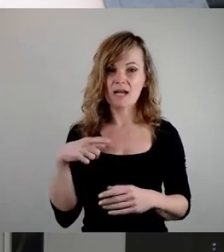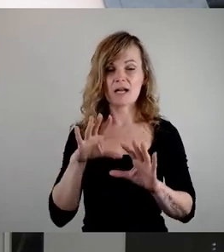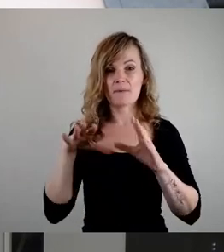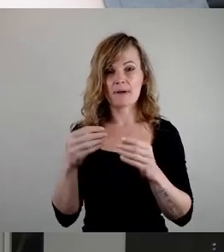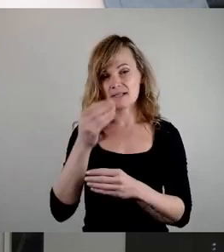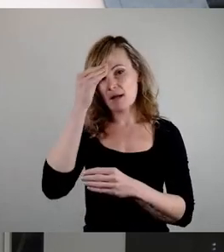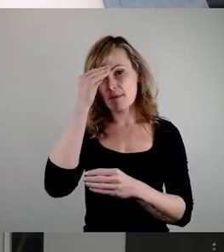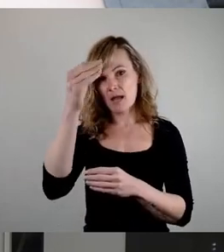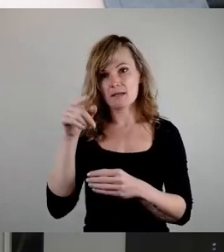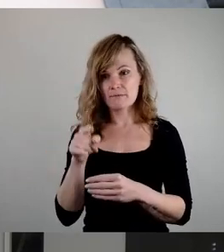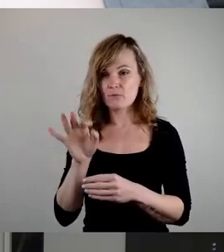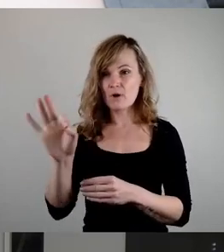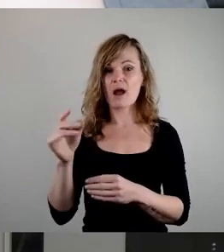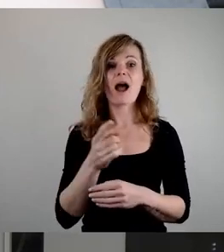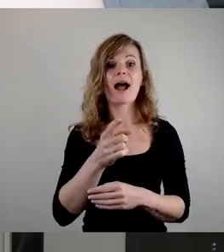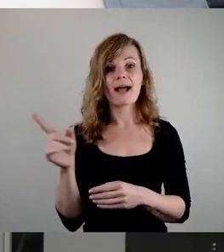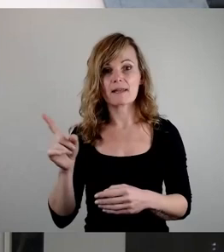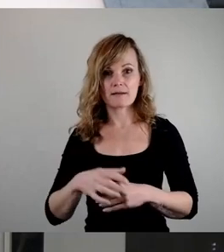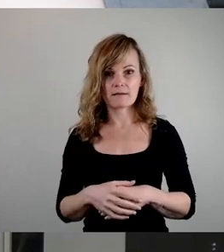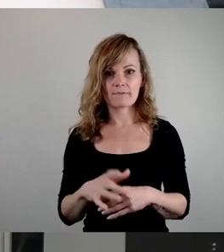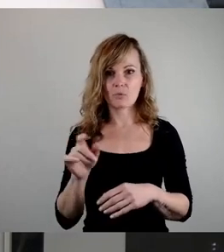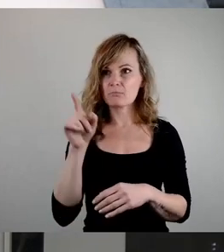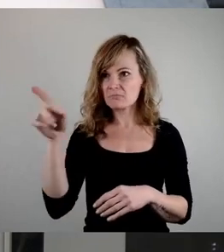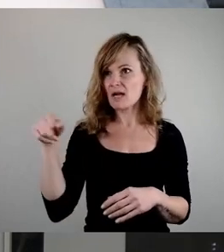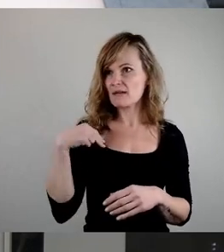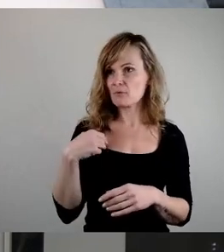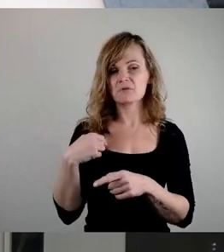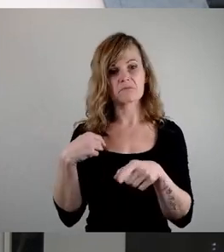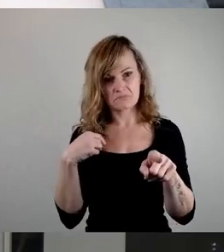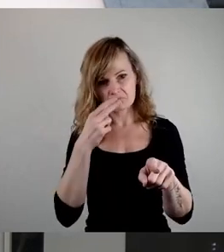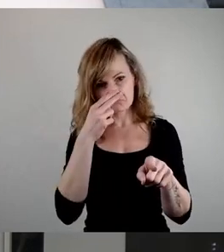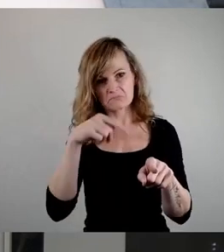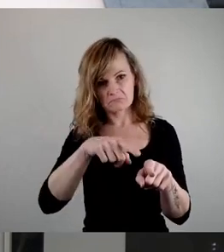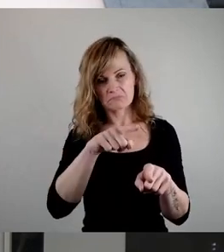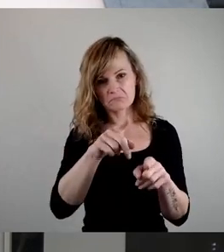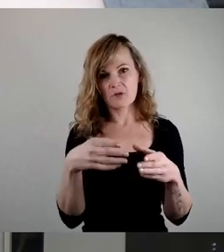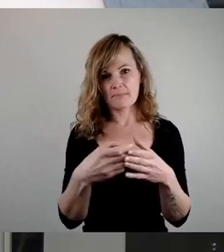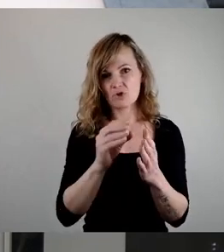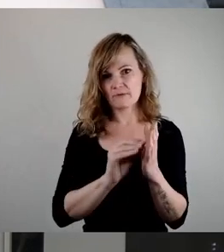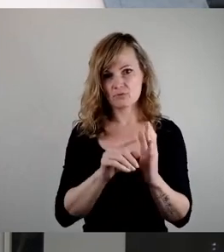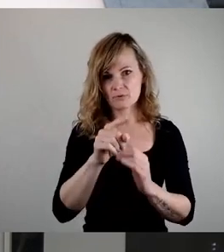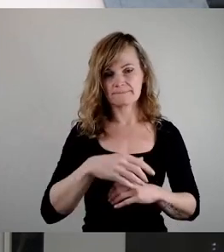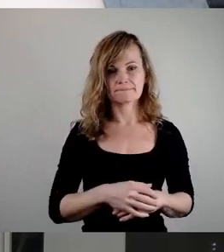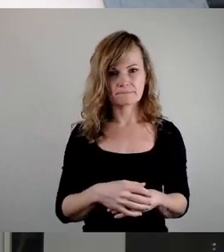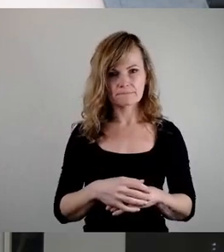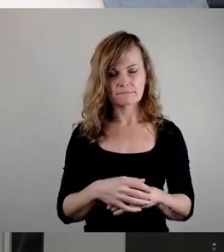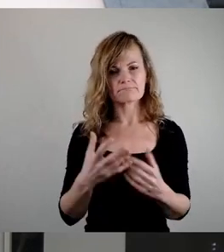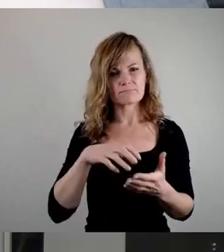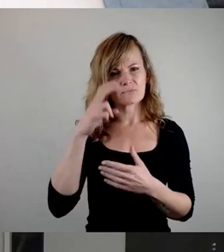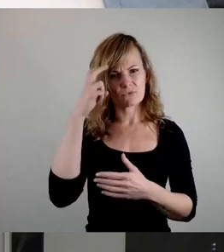Sie doch in die Gemeinschaftsschule. Was will der Antrag? Die Verwaltung soll ermitteln, welche Standorte geeignet sind.